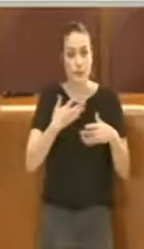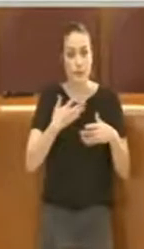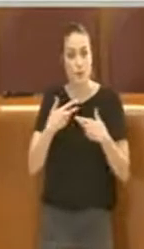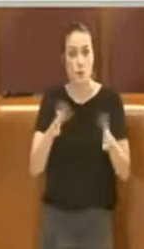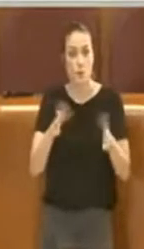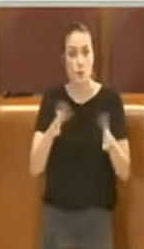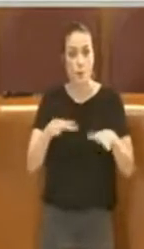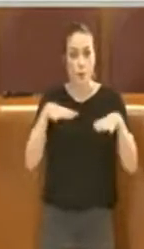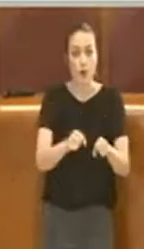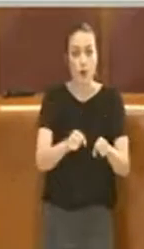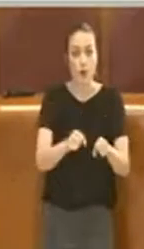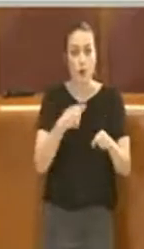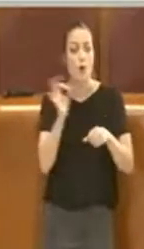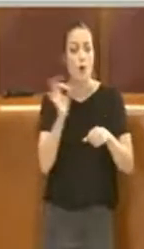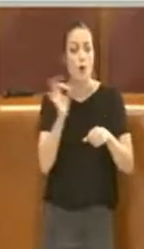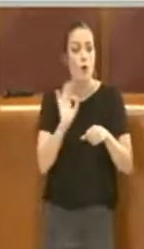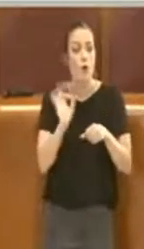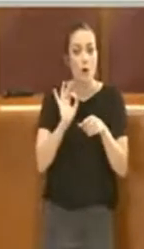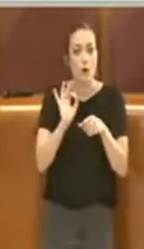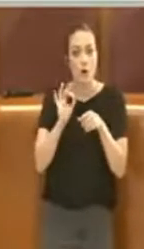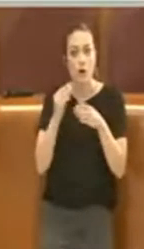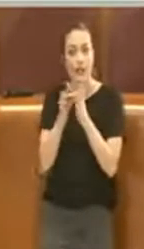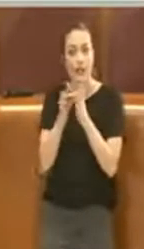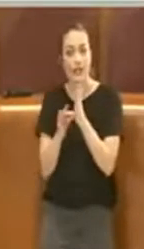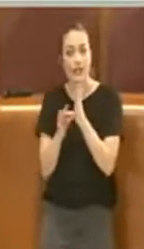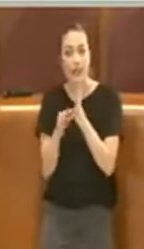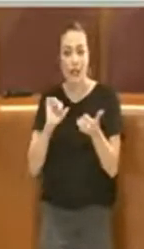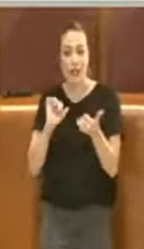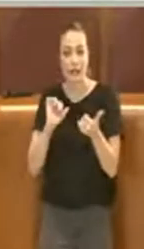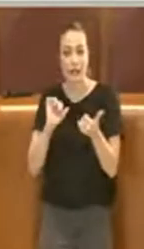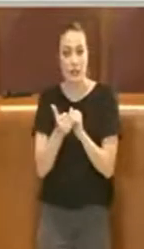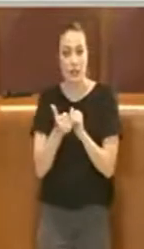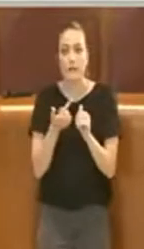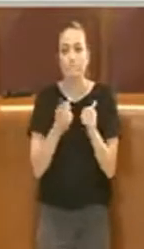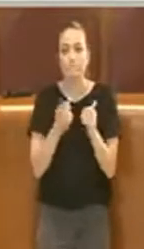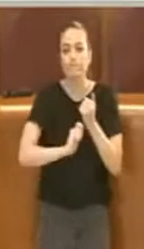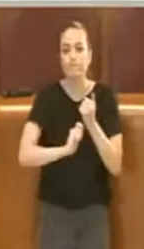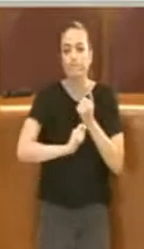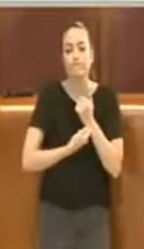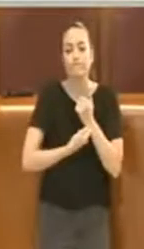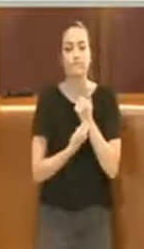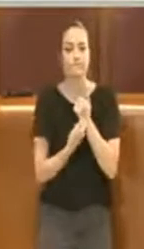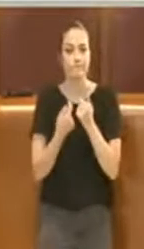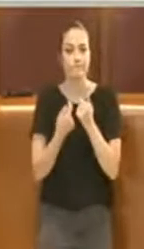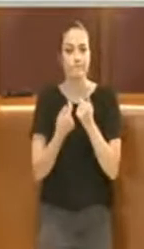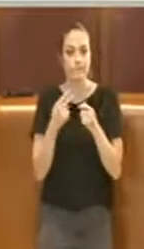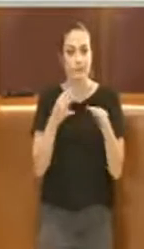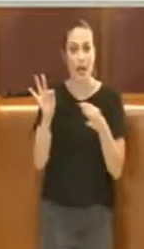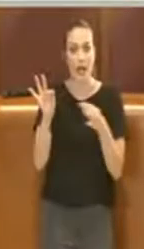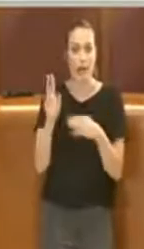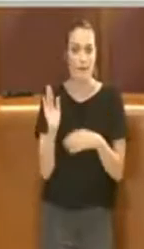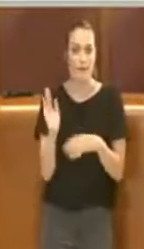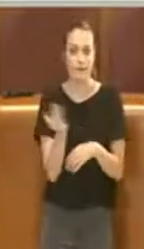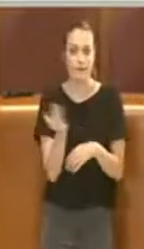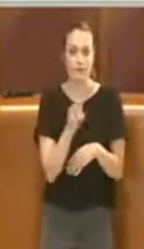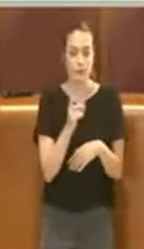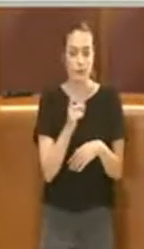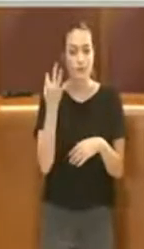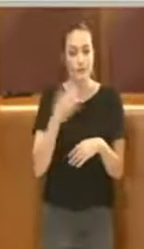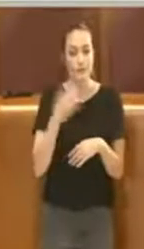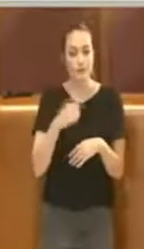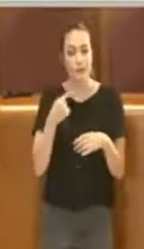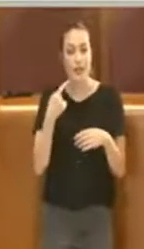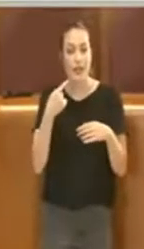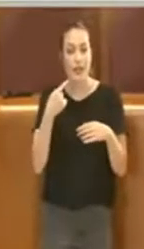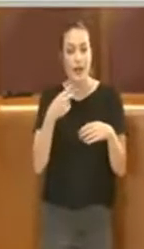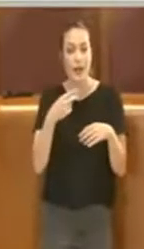criteri troppo stringenti rispetto alle necessità. Quello che ho chiamato e lo ribadisco il contentino del Ministro